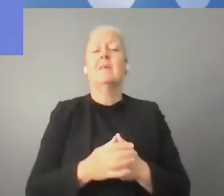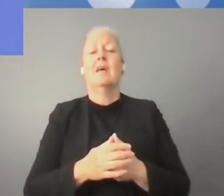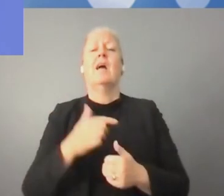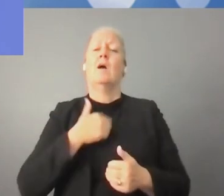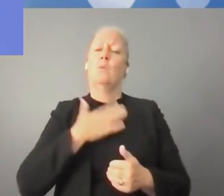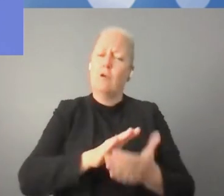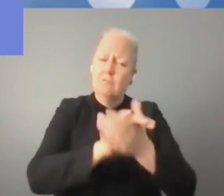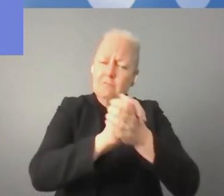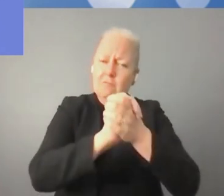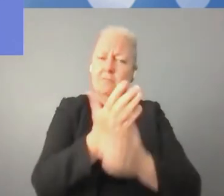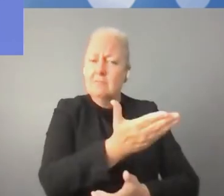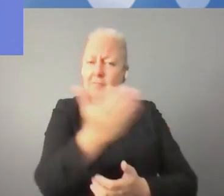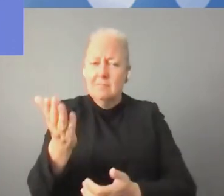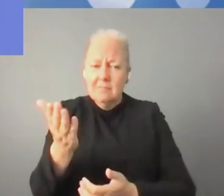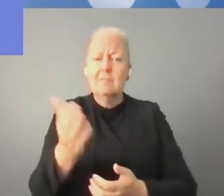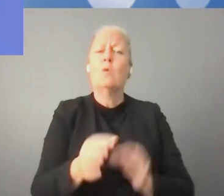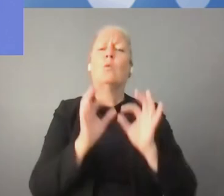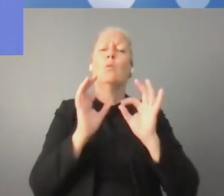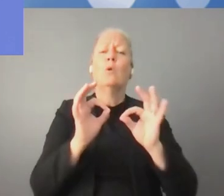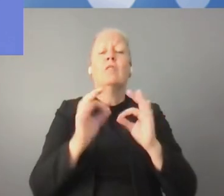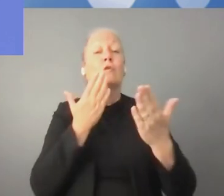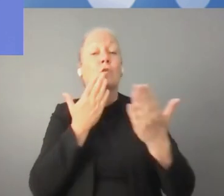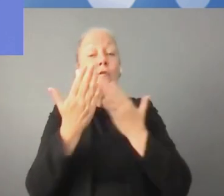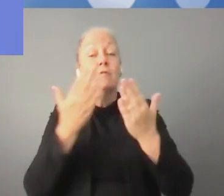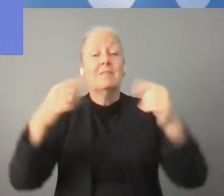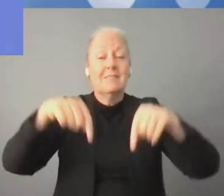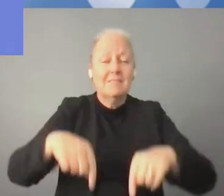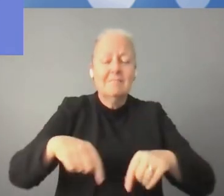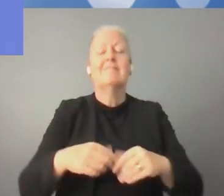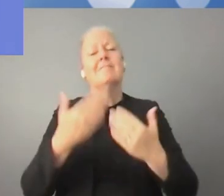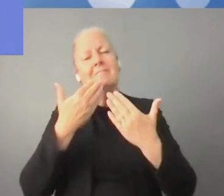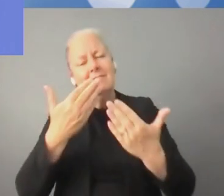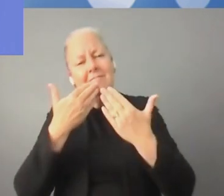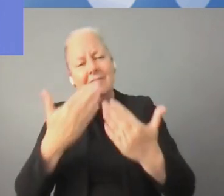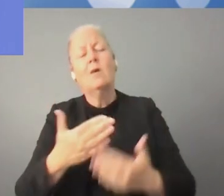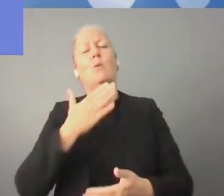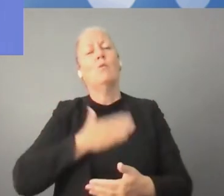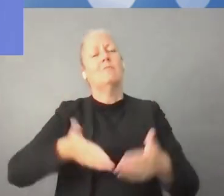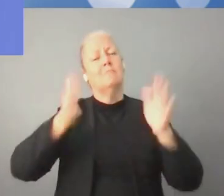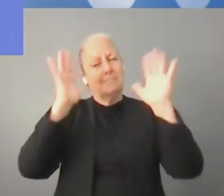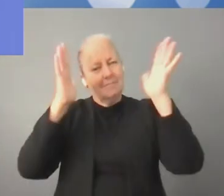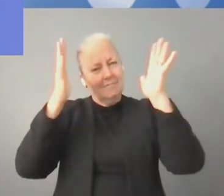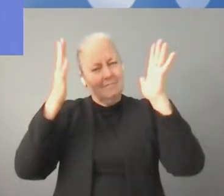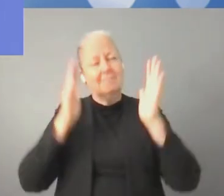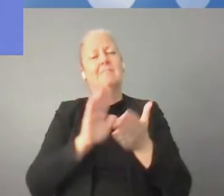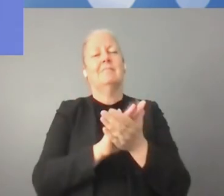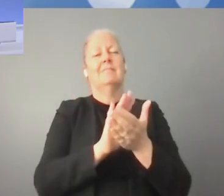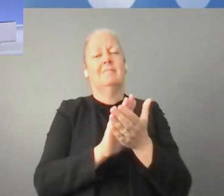التأخير البسيط. أشكر المستمعين وأشكركم على الملاحظات. وأتمنى لكم